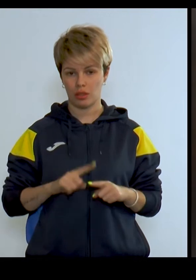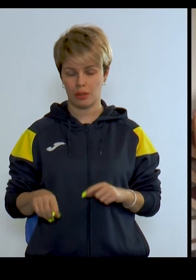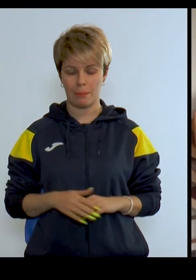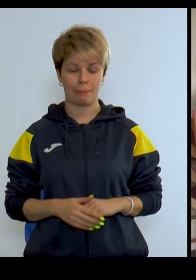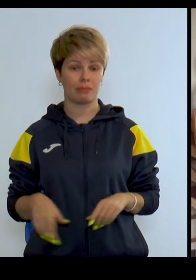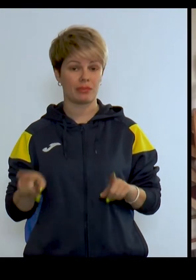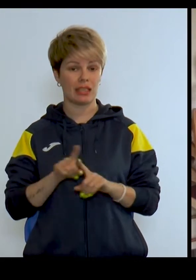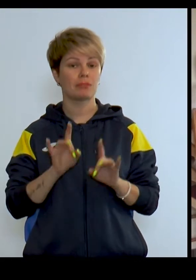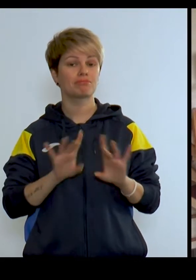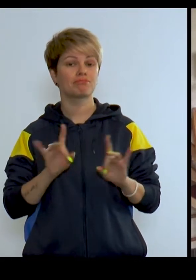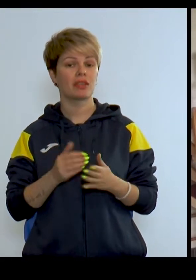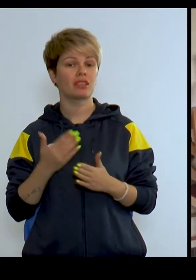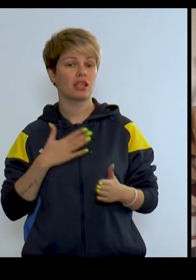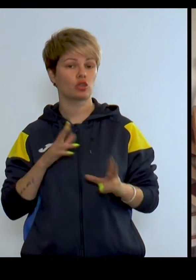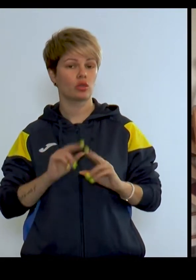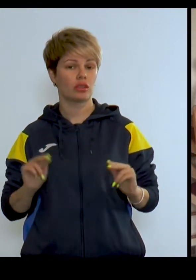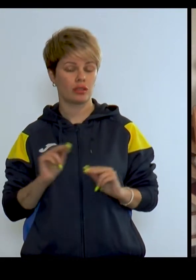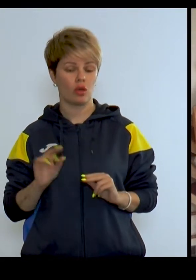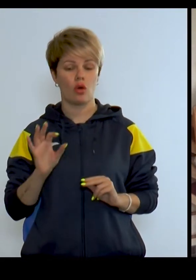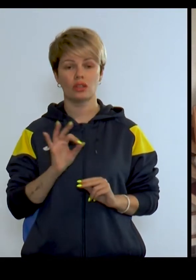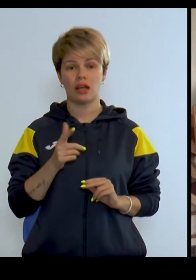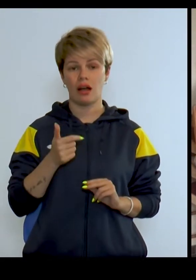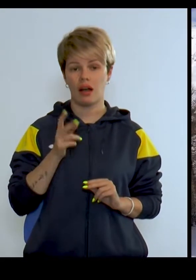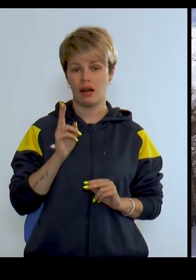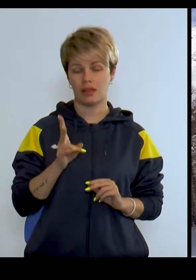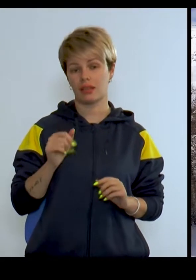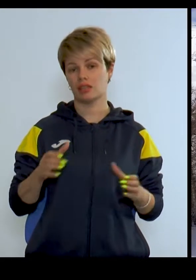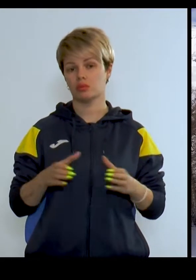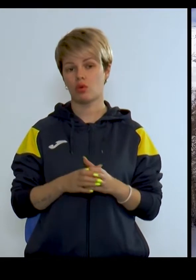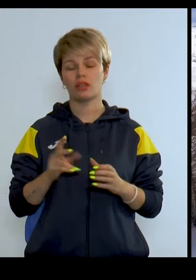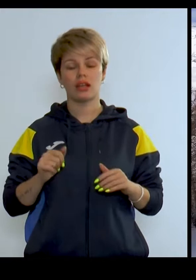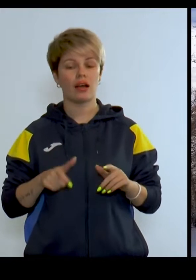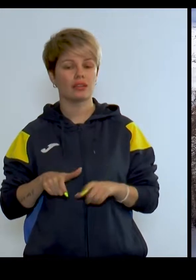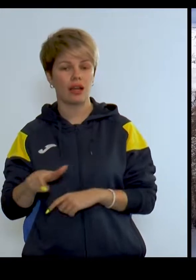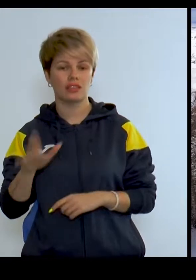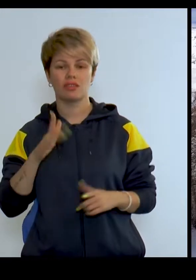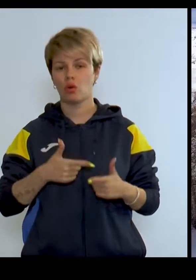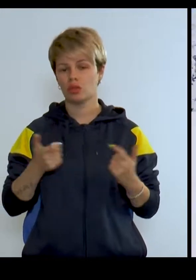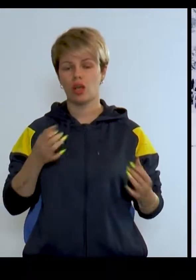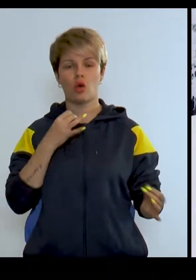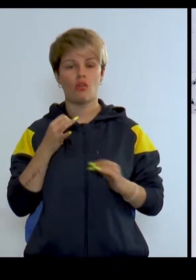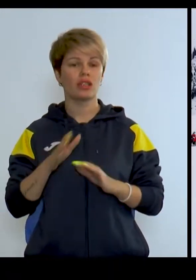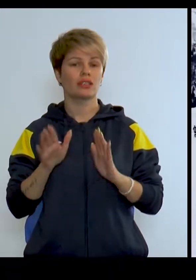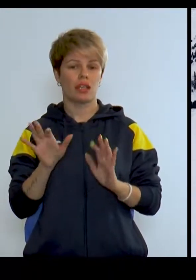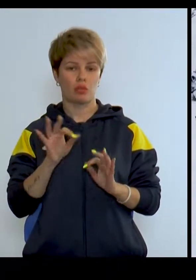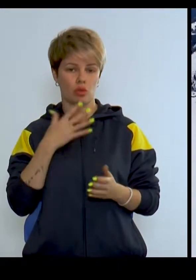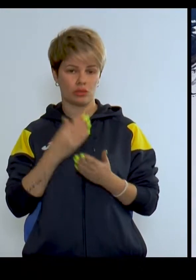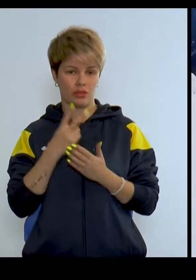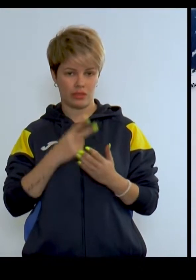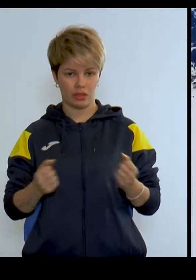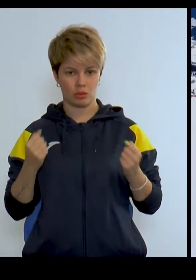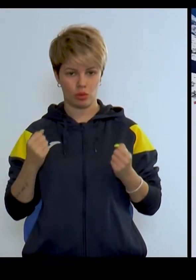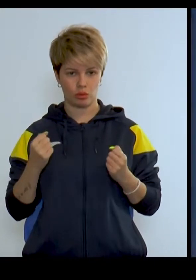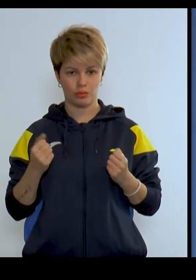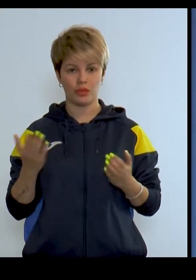Ось такі лайфхаки від нашого тренера Олександри Гак Будучи на зборах чи то на трасі чи у готелі вони говорять тільки про